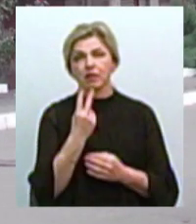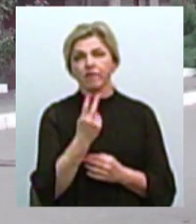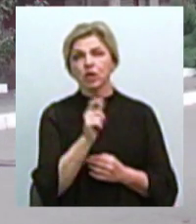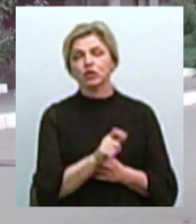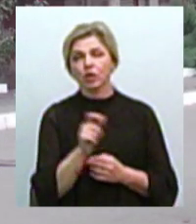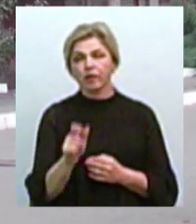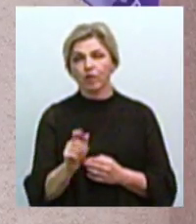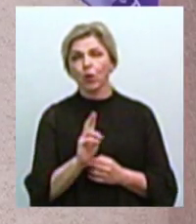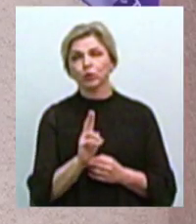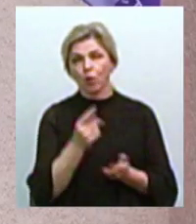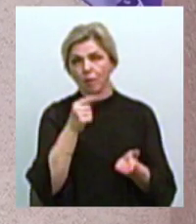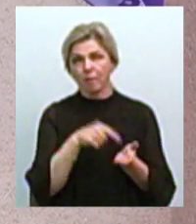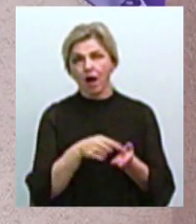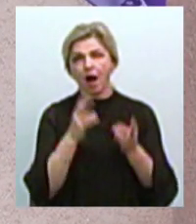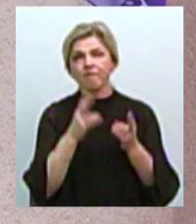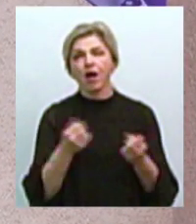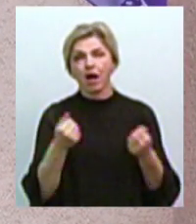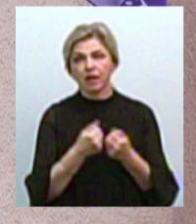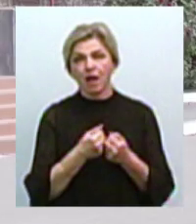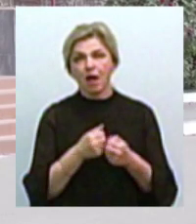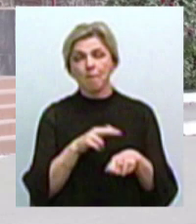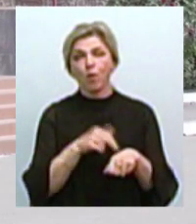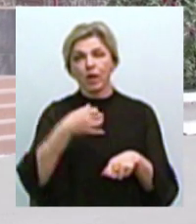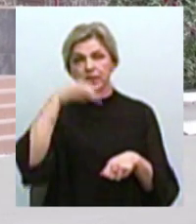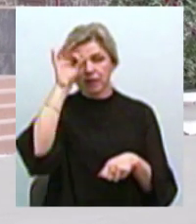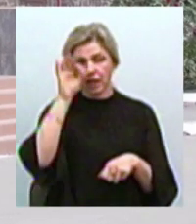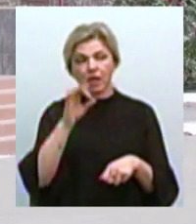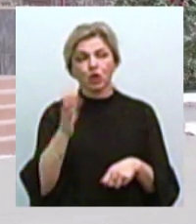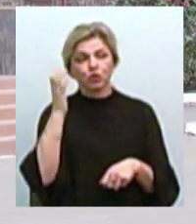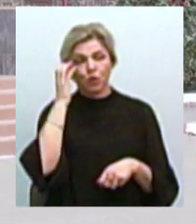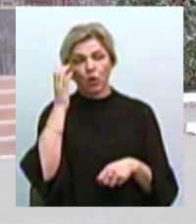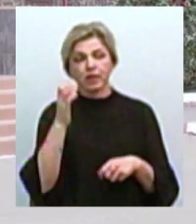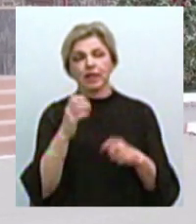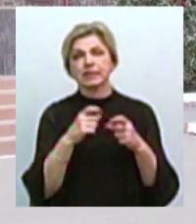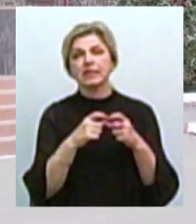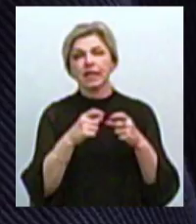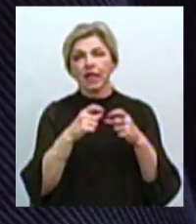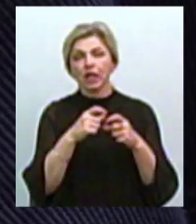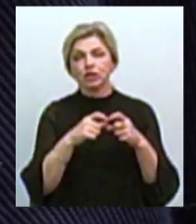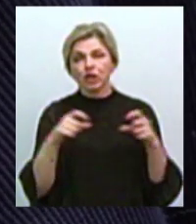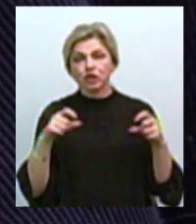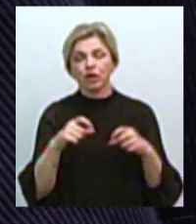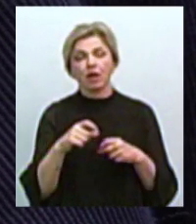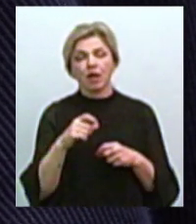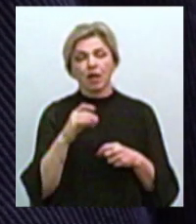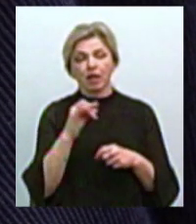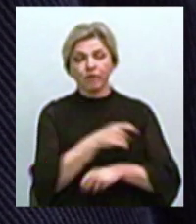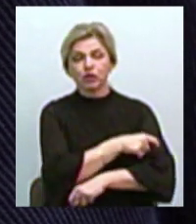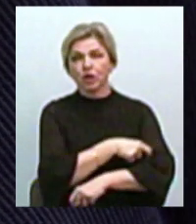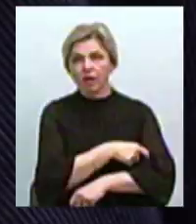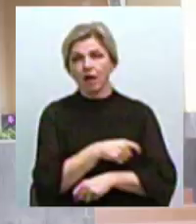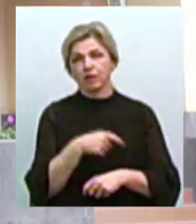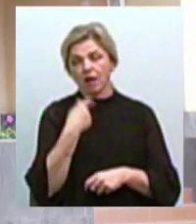які потрапили в аварію, патрульні поліцейські з чорною стрічкою на жетоні про втрати в лавах правоохоронців,